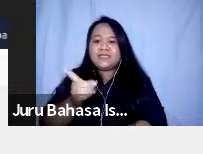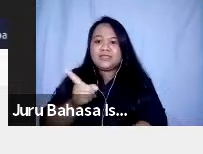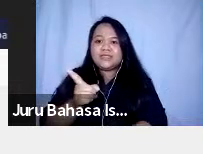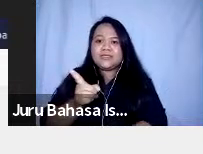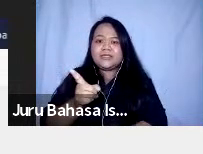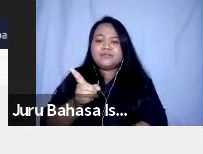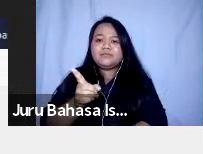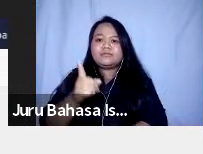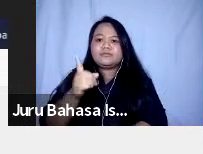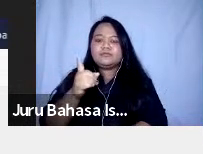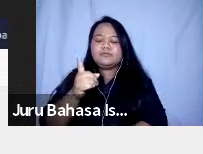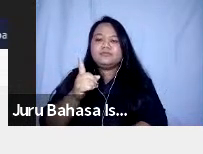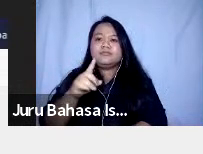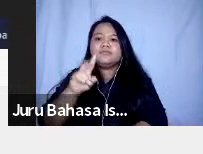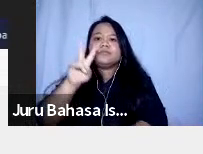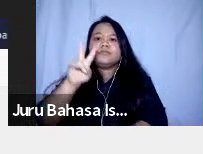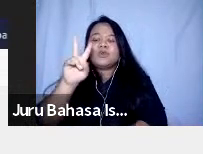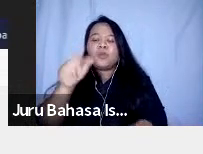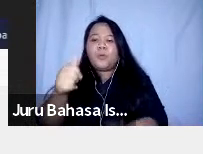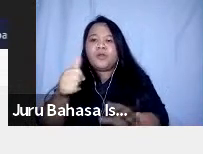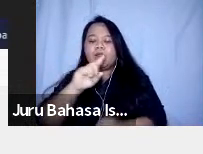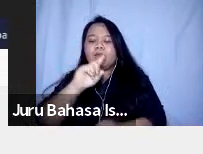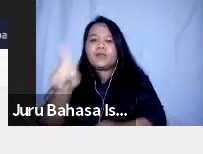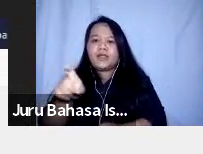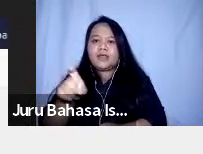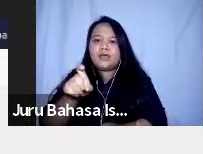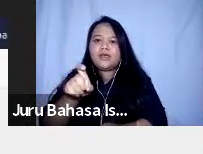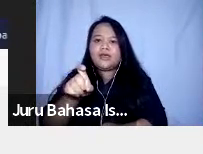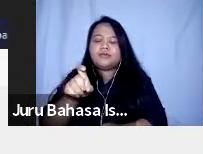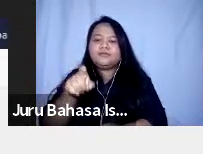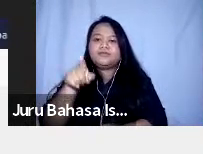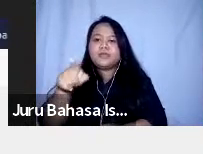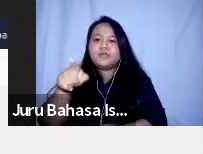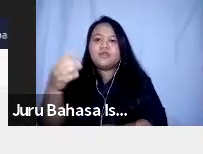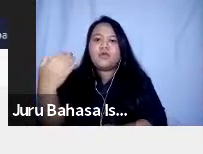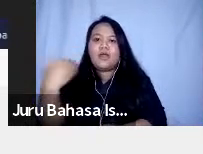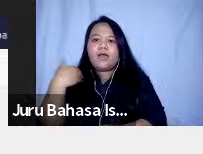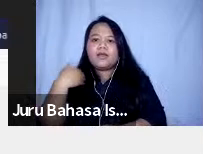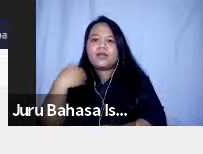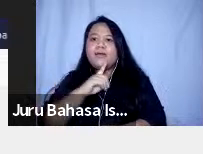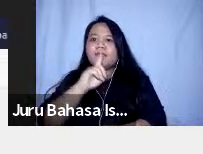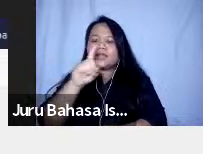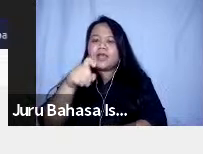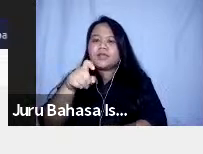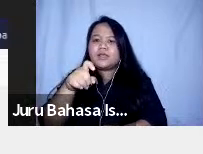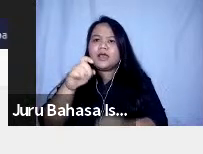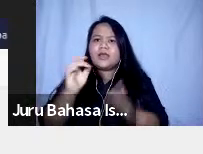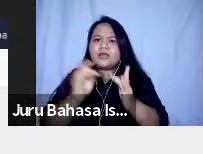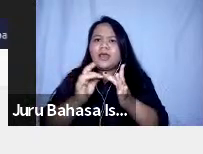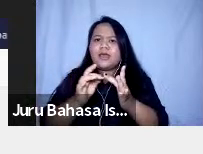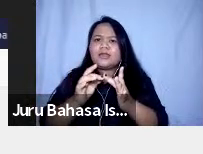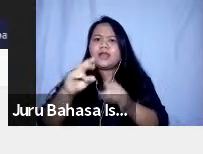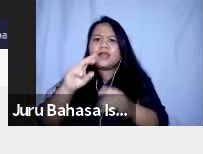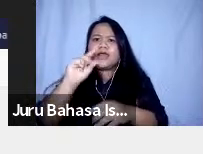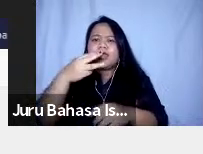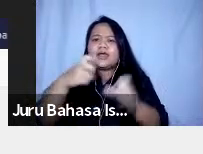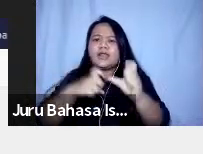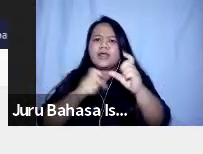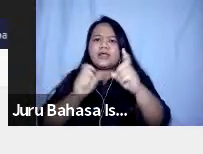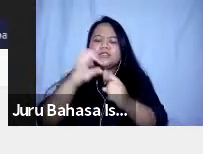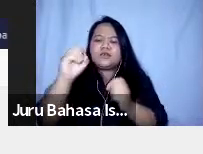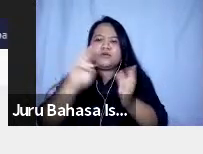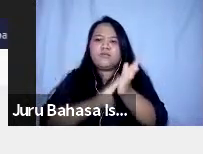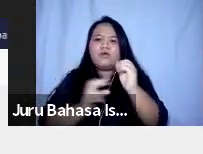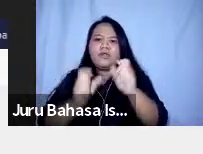Menit Disini Ada 26 Pertanyaan Dan Juga Ada Pertanyaan Berkaitan Dengan Responden Dan Juga Organisasi